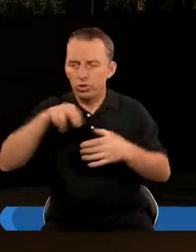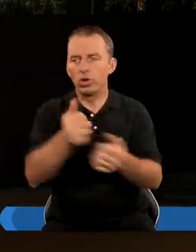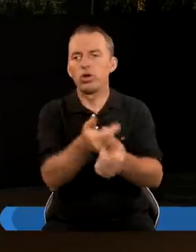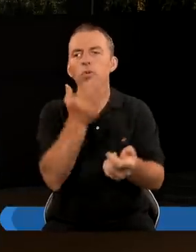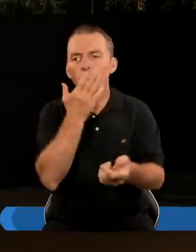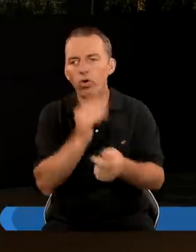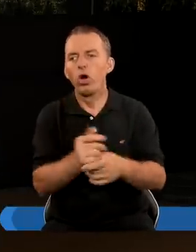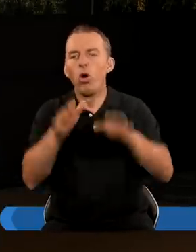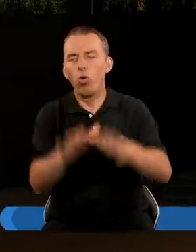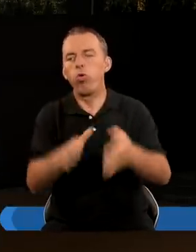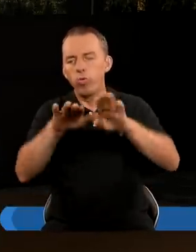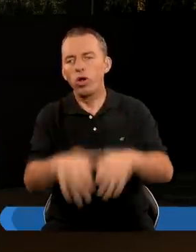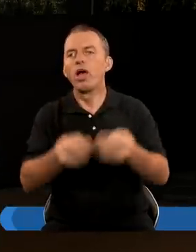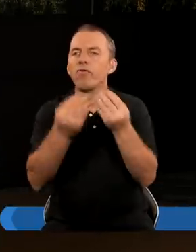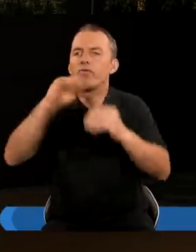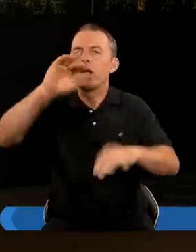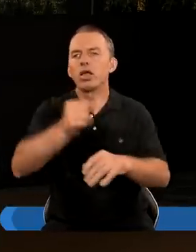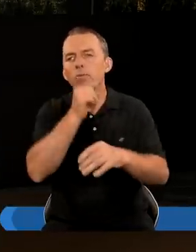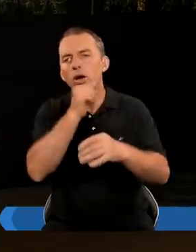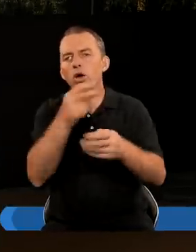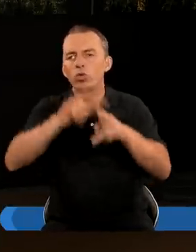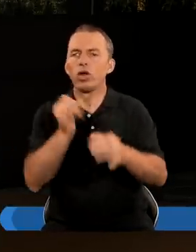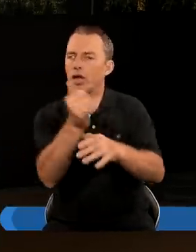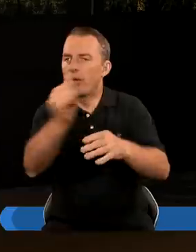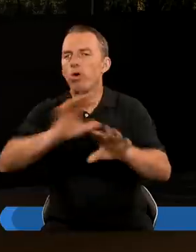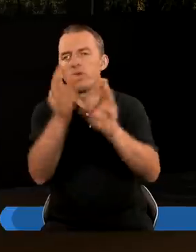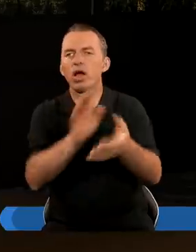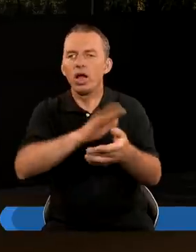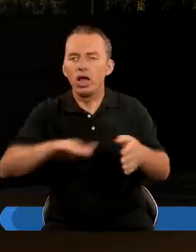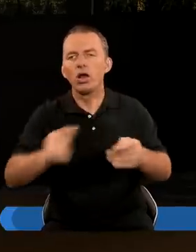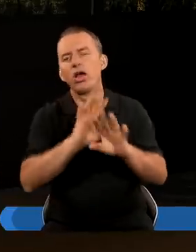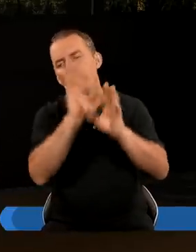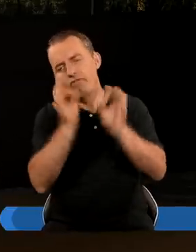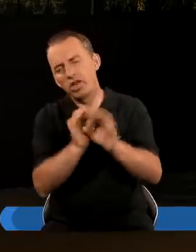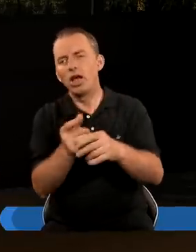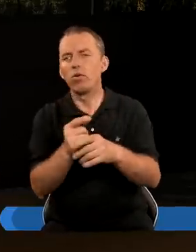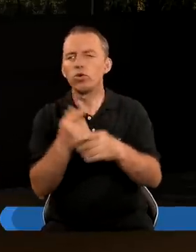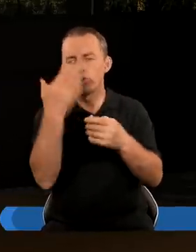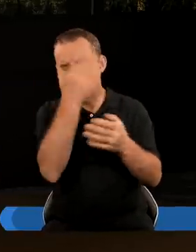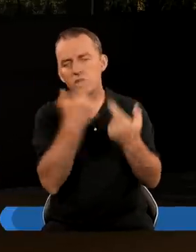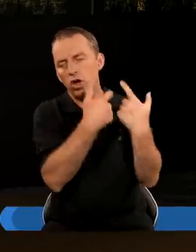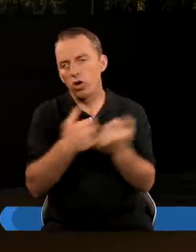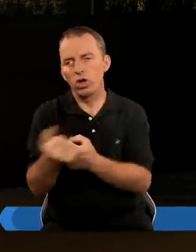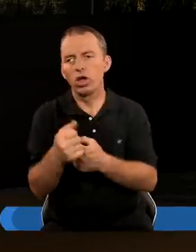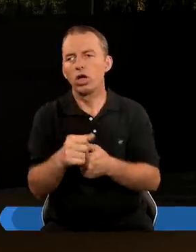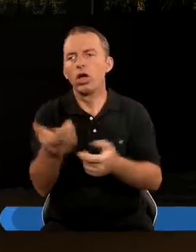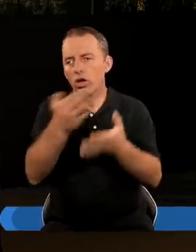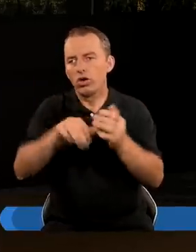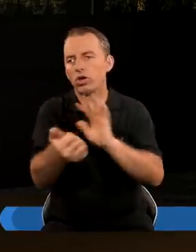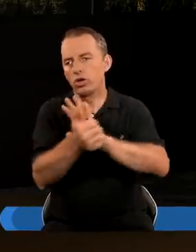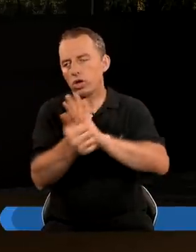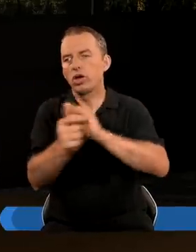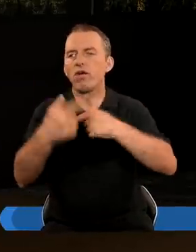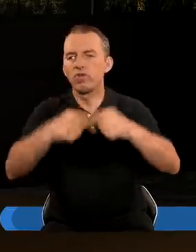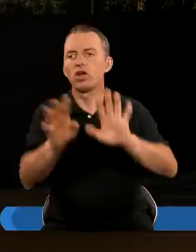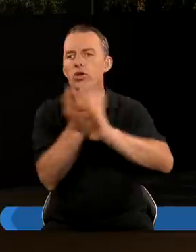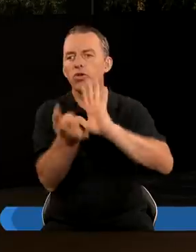anioł szedł za nim i mówił Upadł, upadł wielki Babilon, który napoił wszystkie narody winem szaleńczej rozpusty. Rozdział 16,